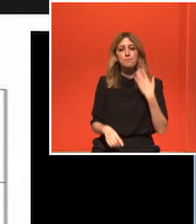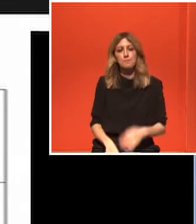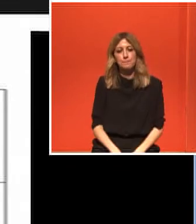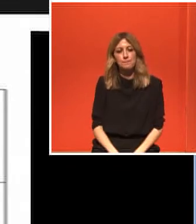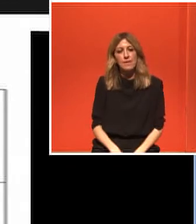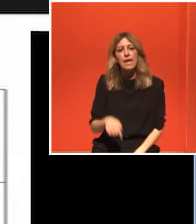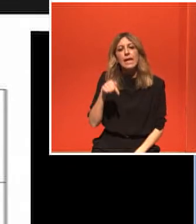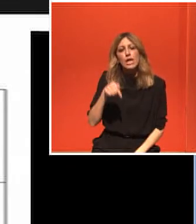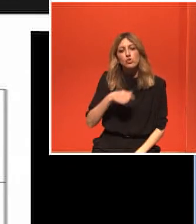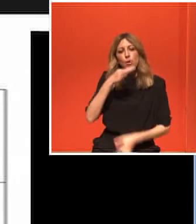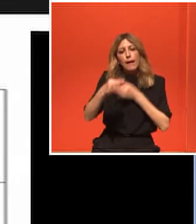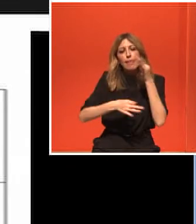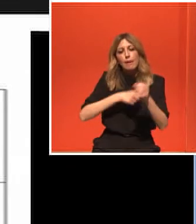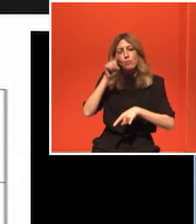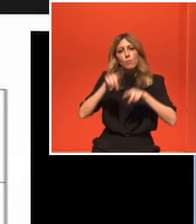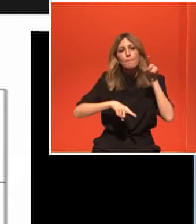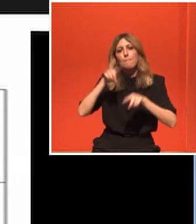μπερδεύονται ακόμα και από ειδικούς.